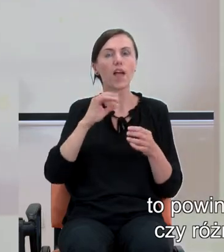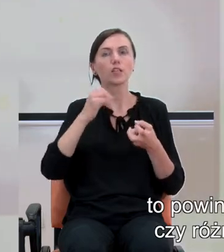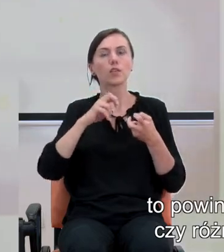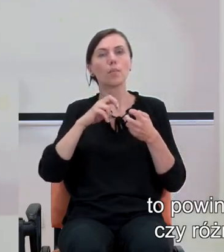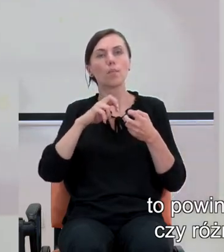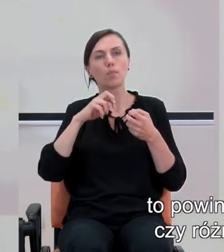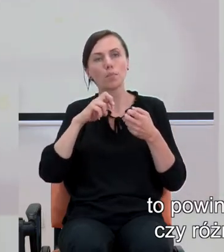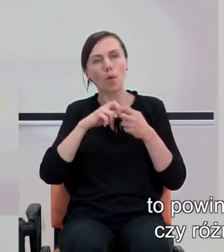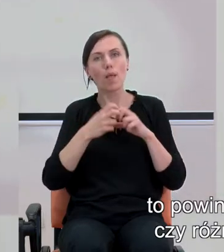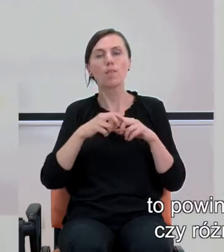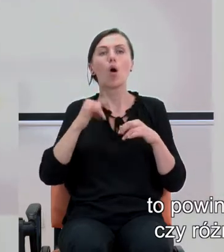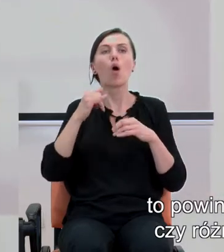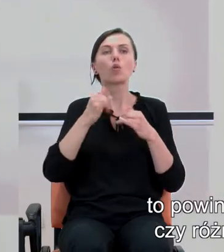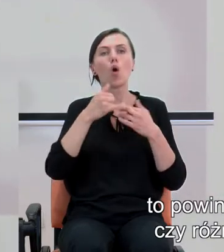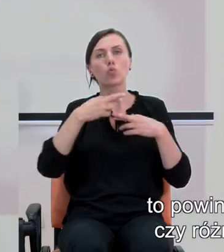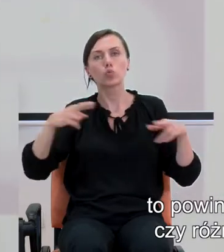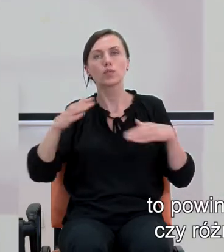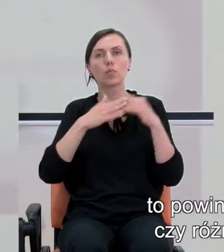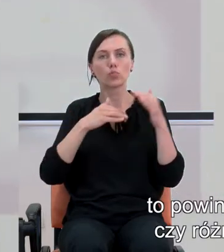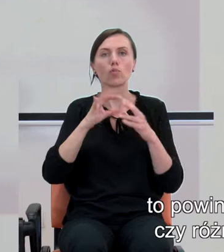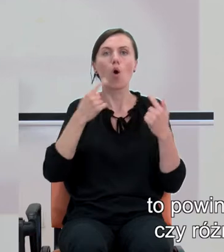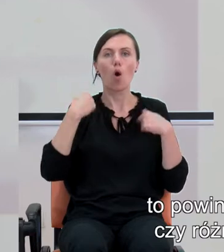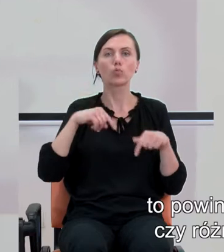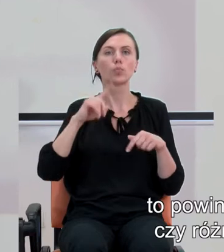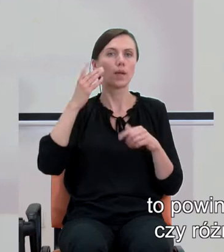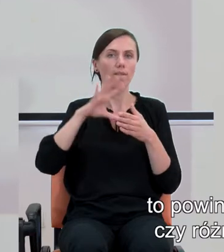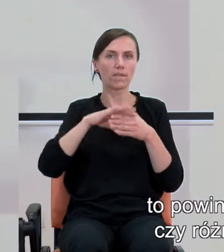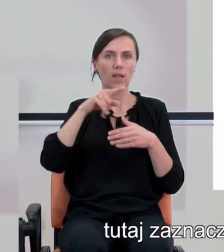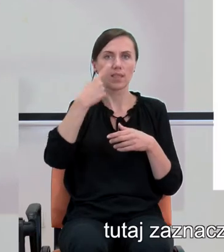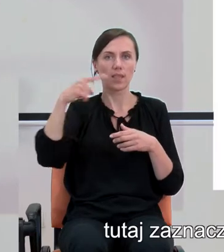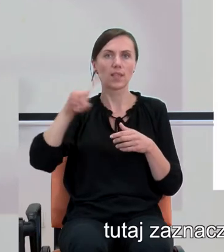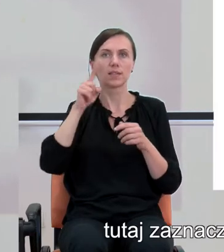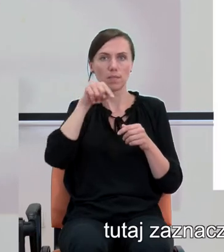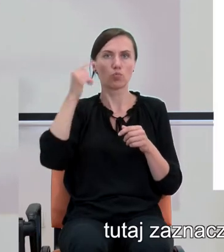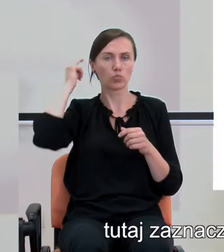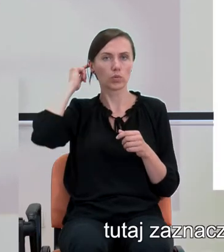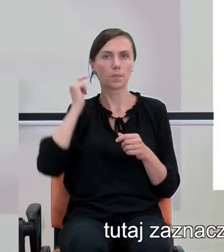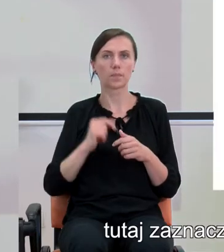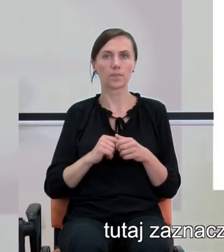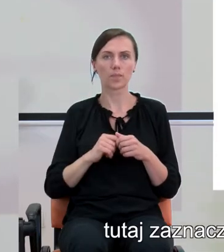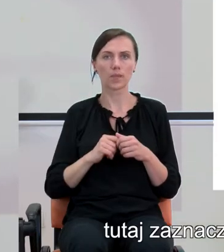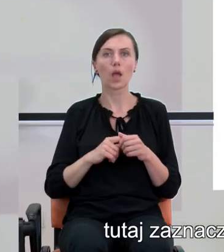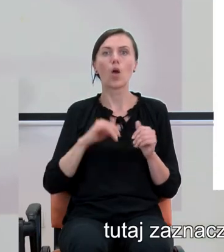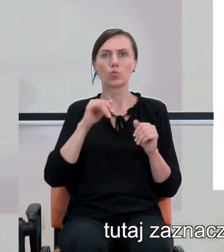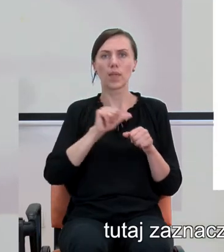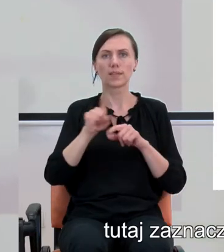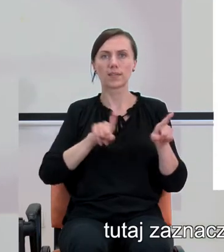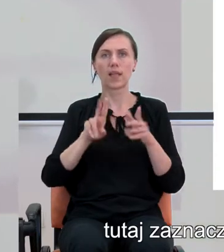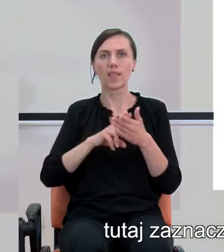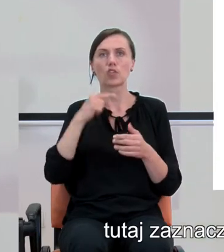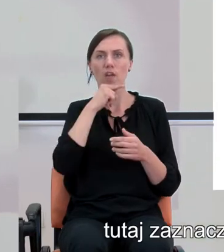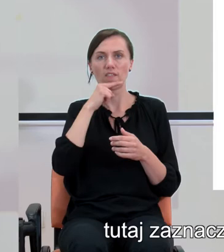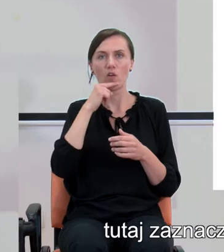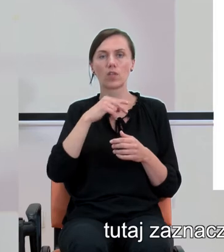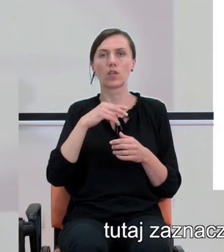czy różnic wręcz w budowie u osób z dyskalkulią. Proszę Państwa, tutaj zaznaczona jest na czerwono